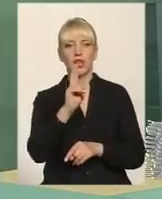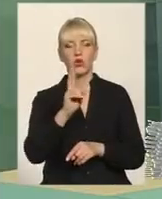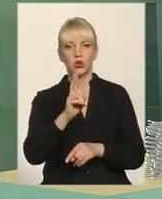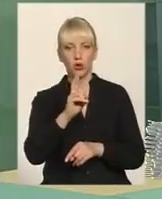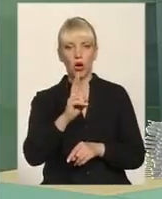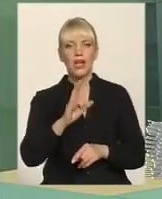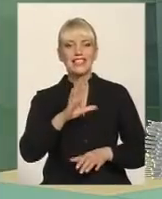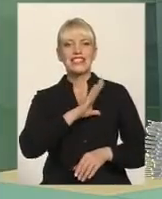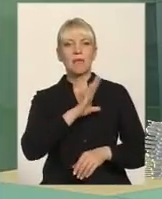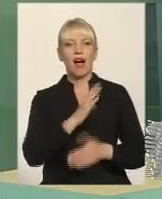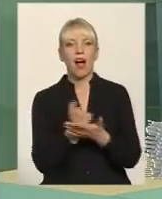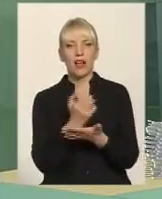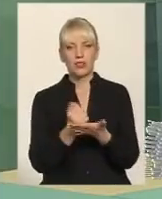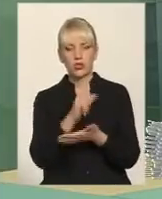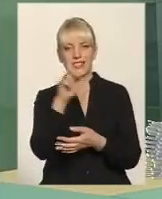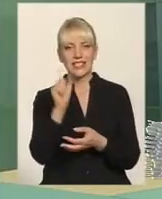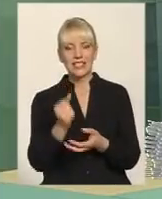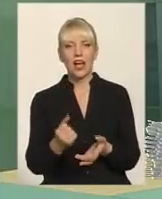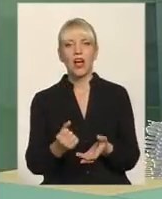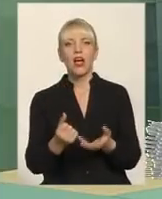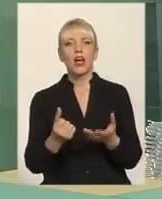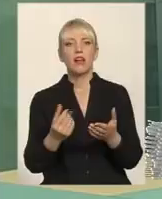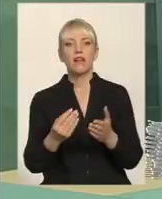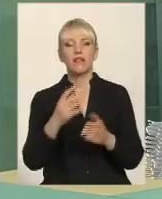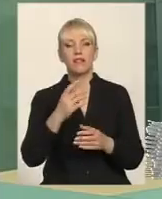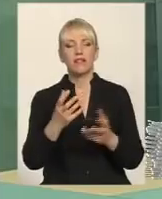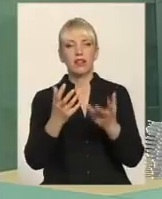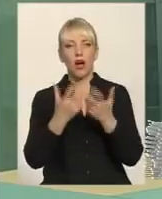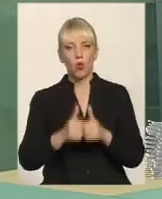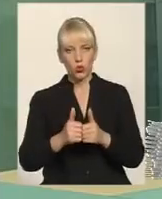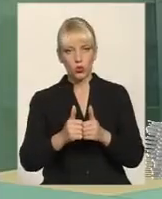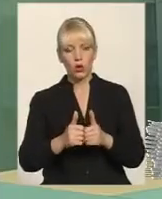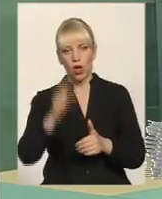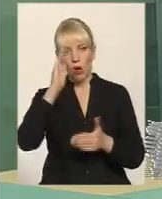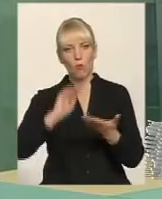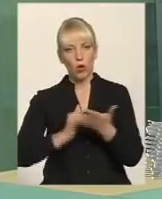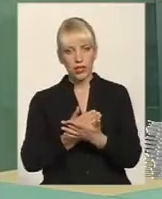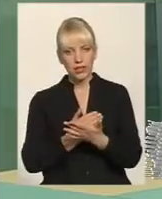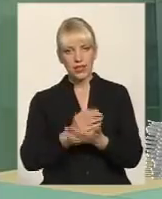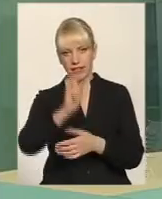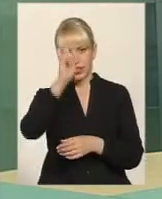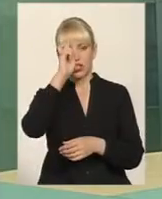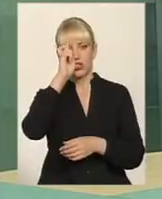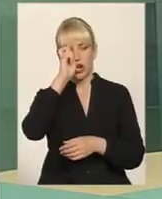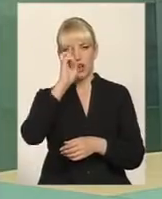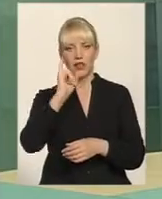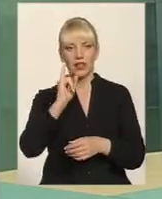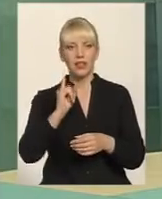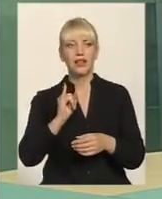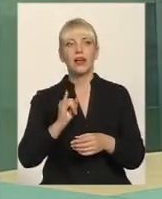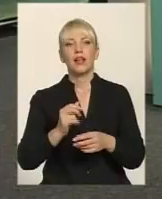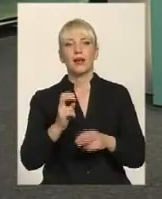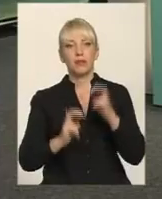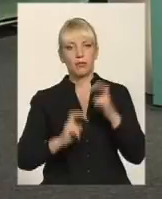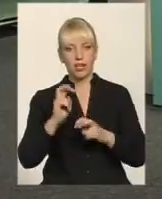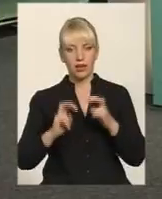за рахунок бюджету і, скажімо так, влади, і за рахунок державних різних підприємств. Тому третє, сьогодні